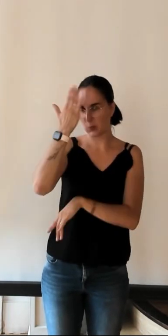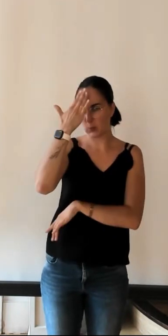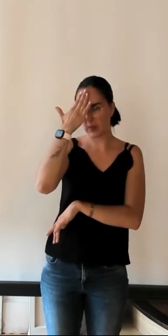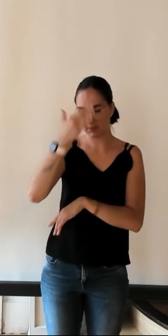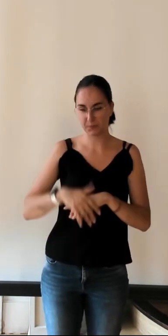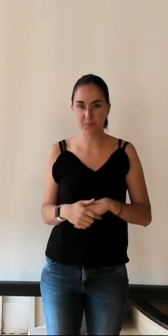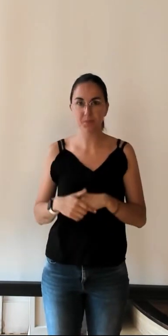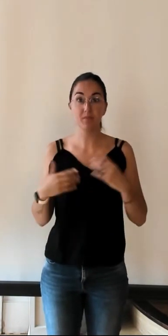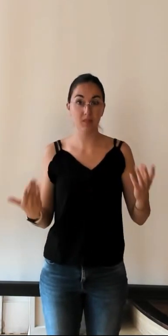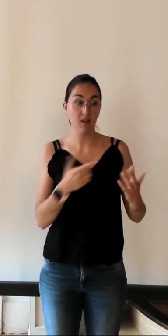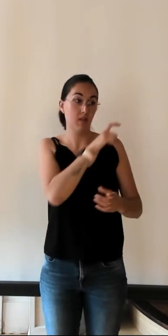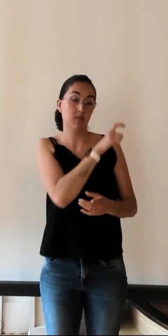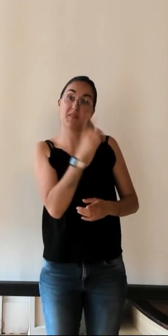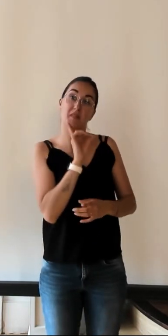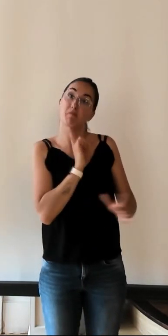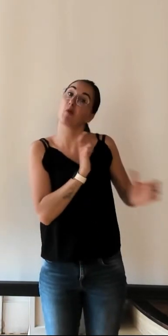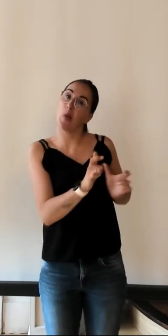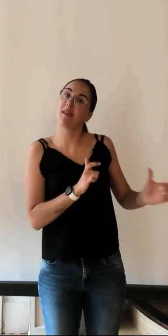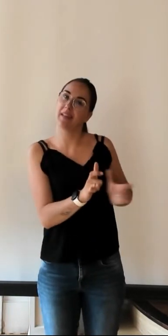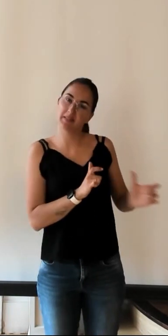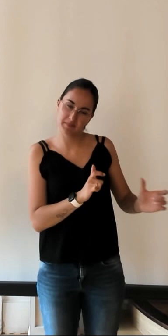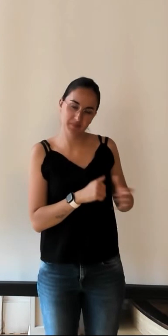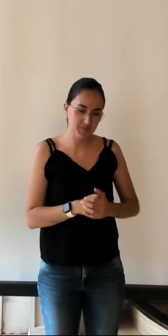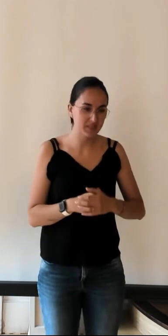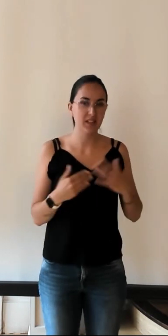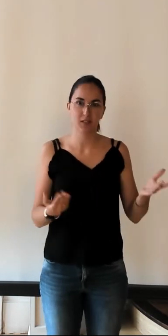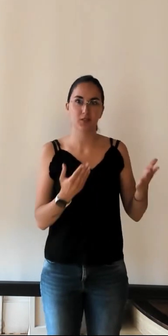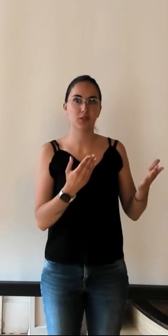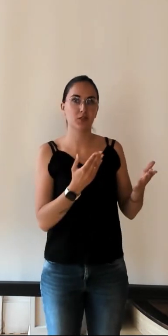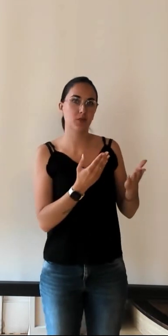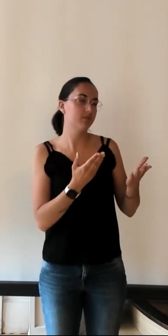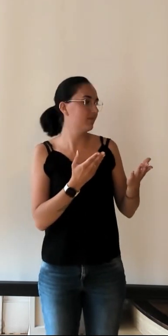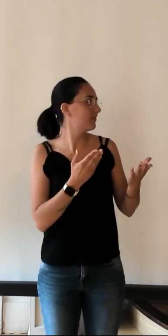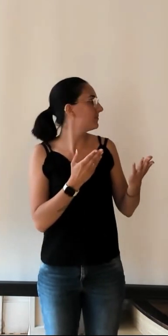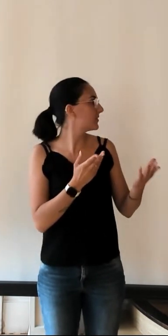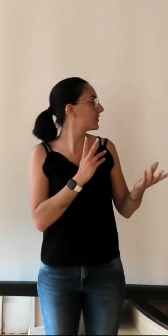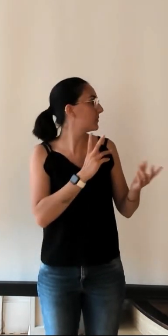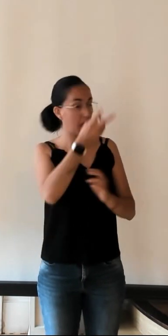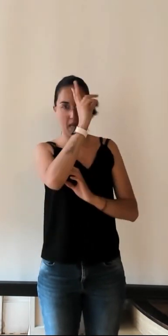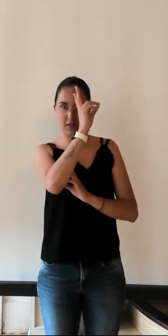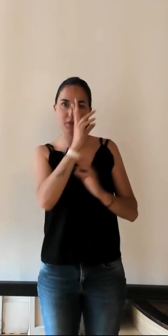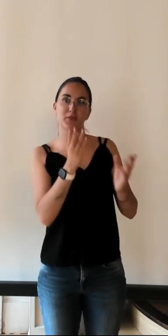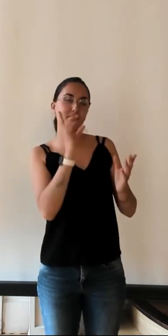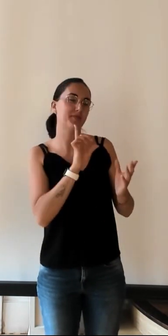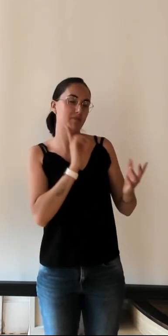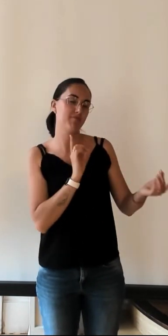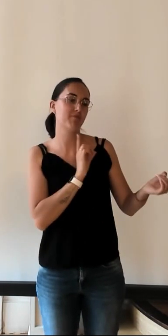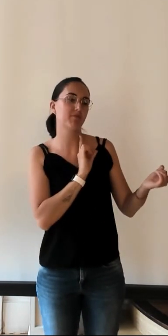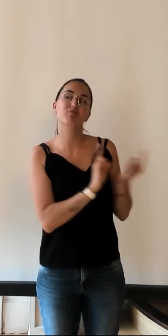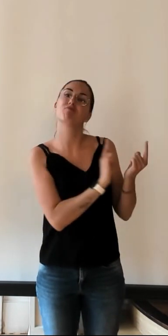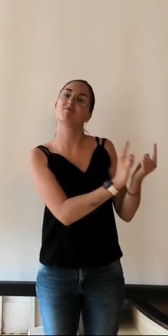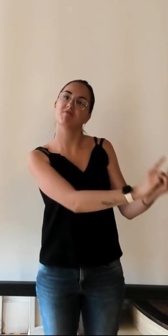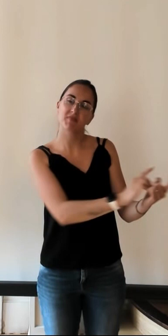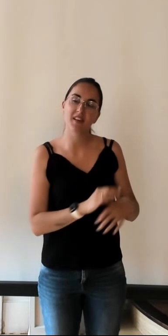C'est une collègue. On a même l'habitude de se tutoyer, je suis peut-être chez Anne. Voilà, donc,